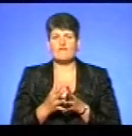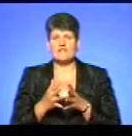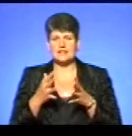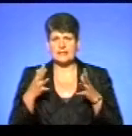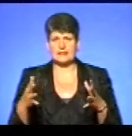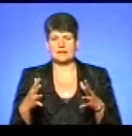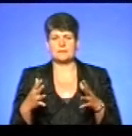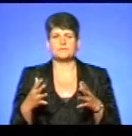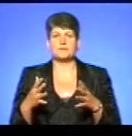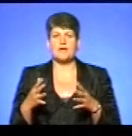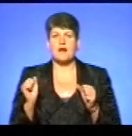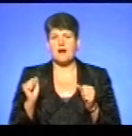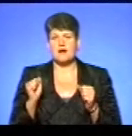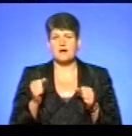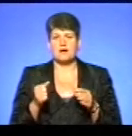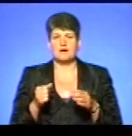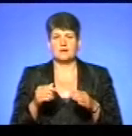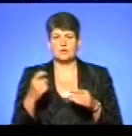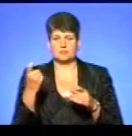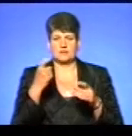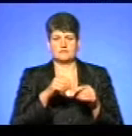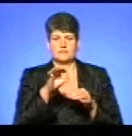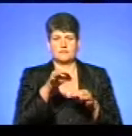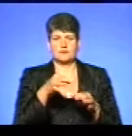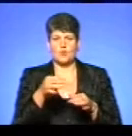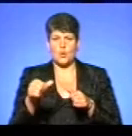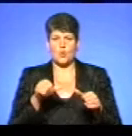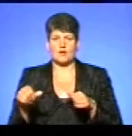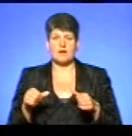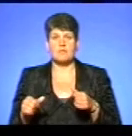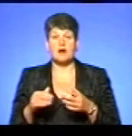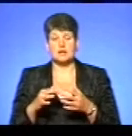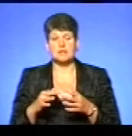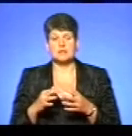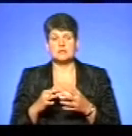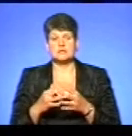Таке було прийнято рішення. Але зате в зону захисту попав цілий населенний пункт.